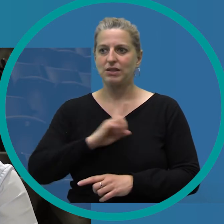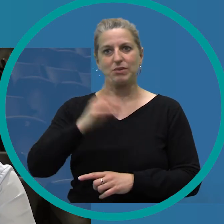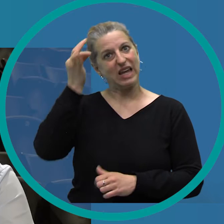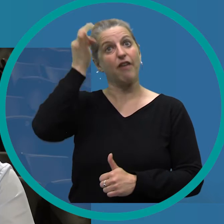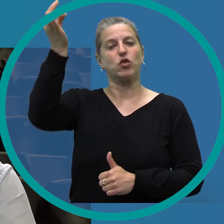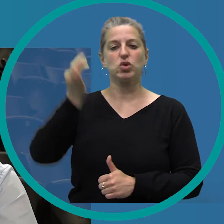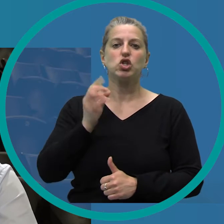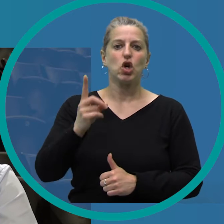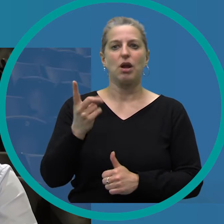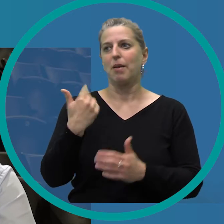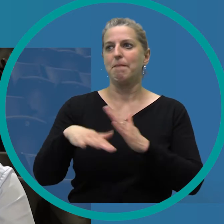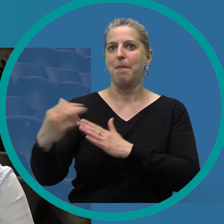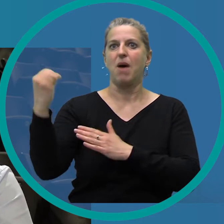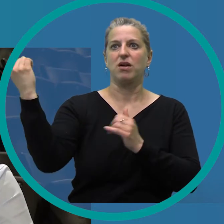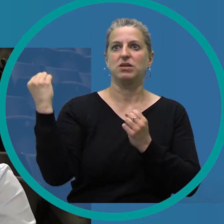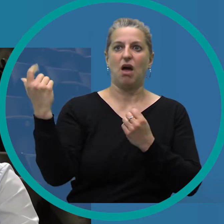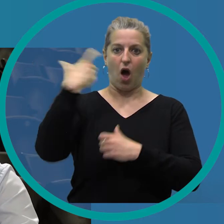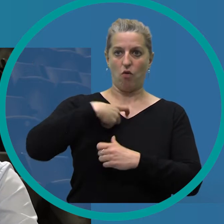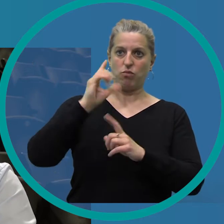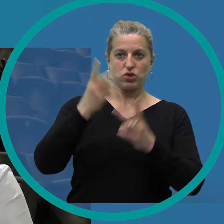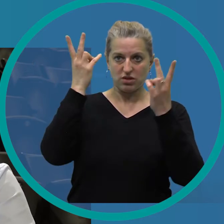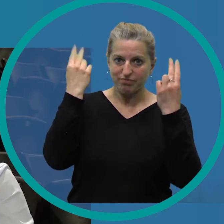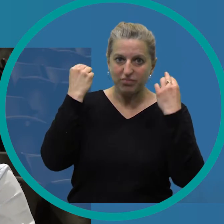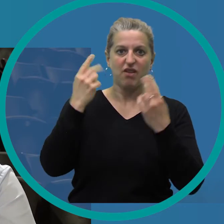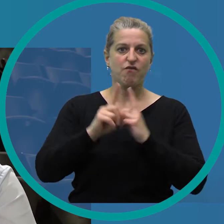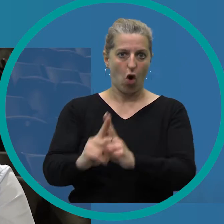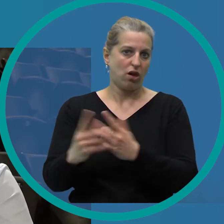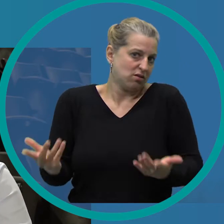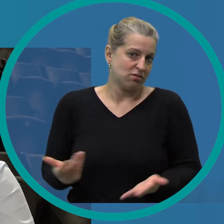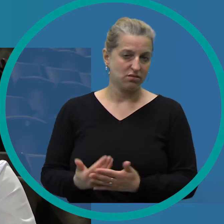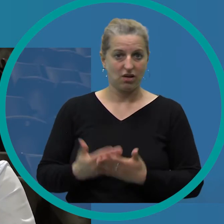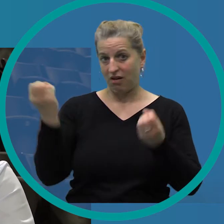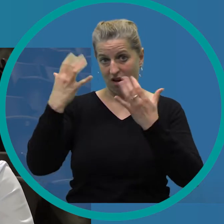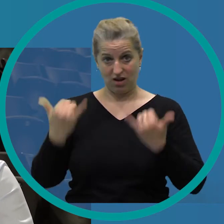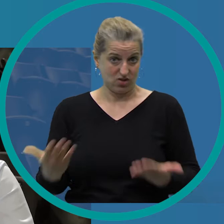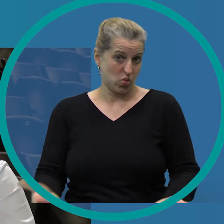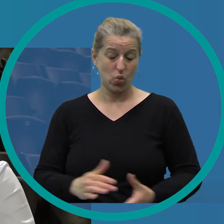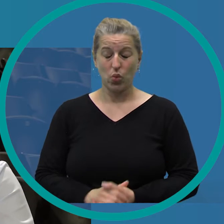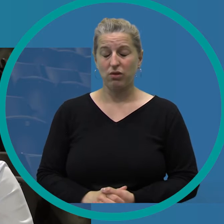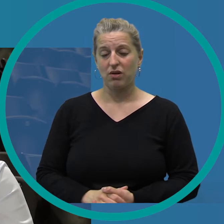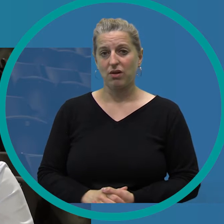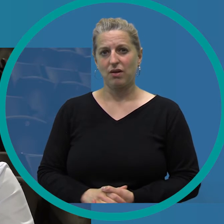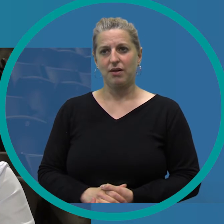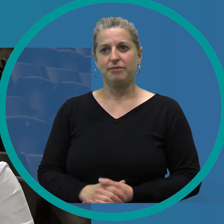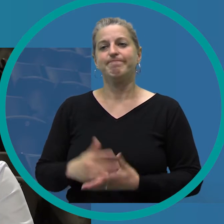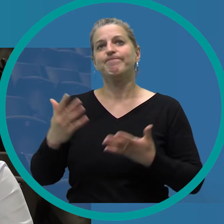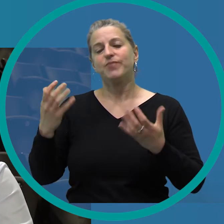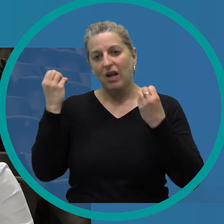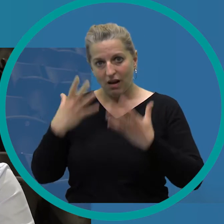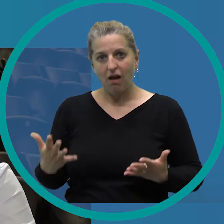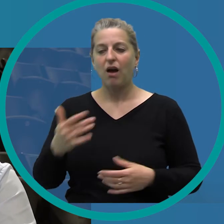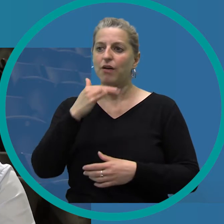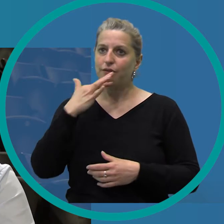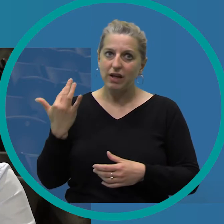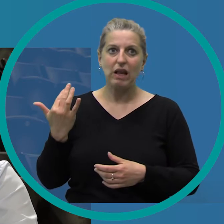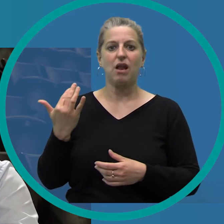von uns erdacht, sondern es ist einfach höhere Gewalt. Es ist einfach klar, dass es jetzt so ist. Und natürlich